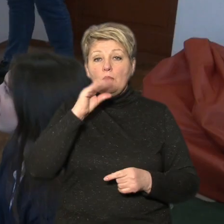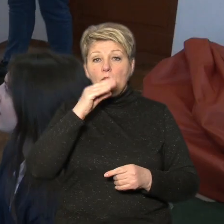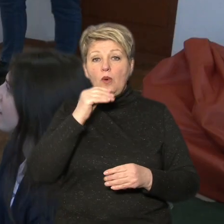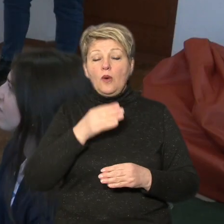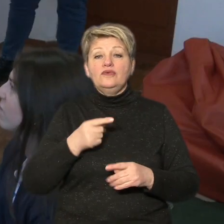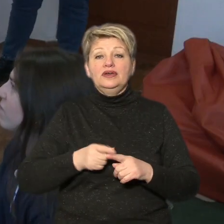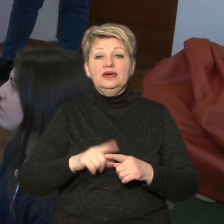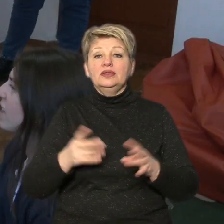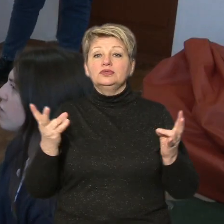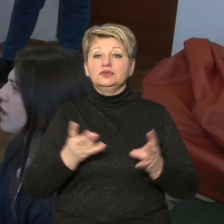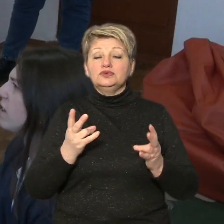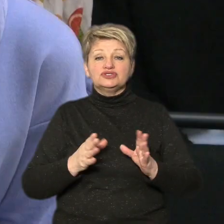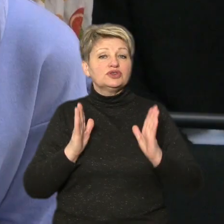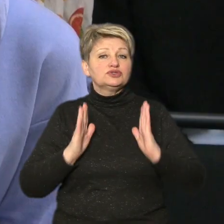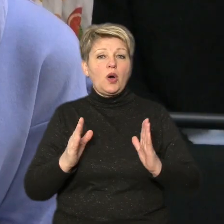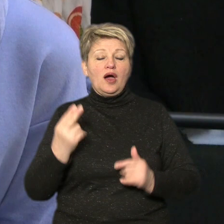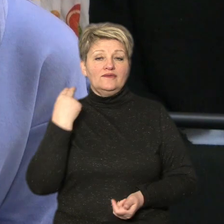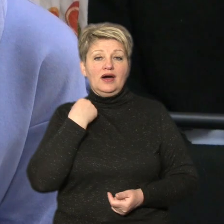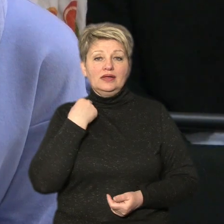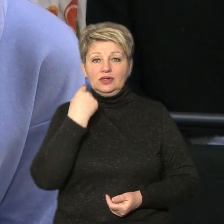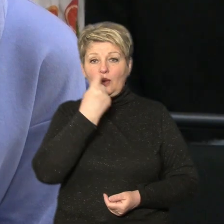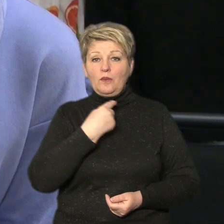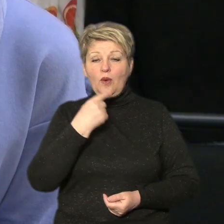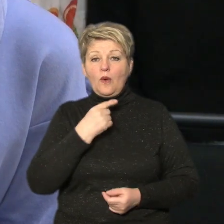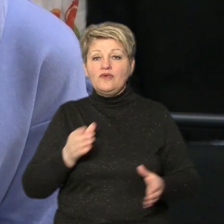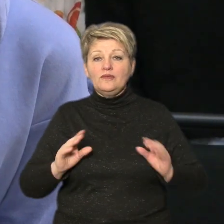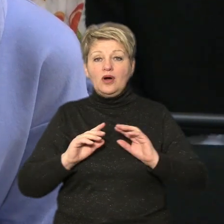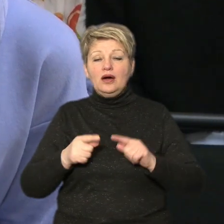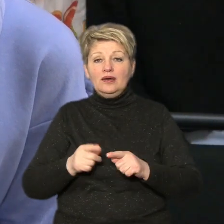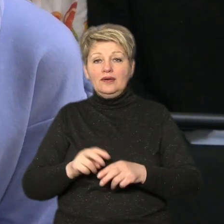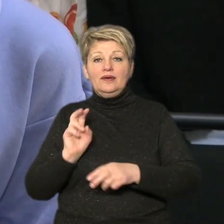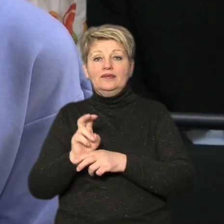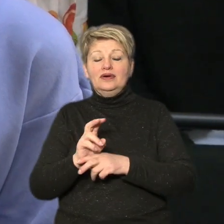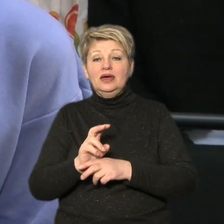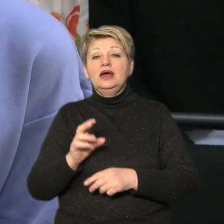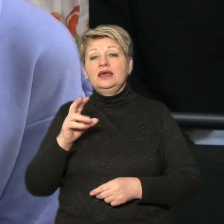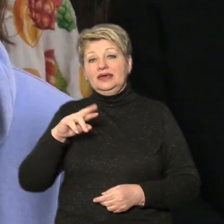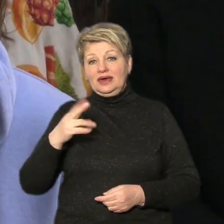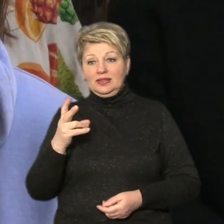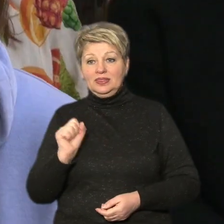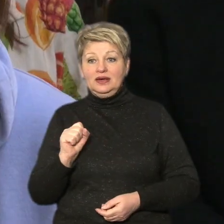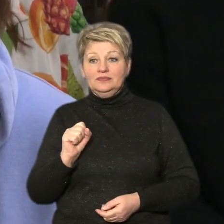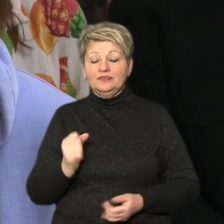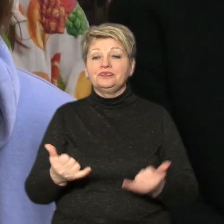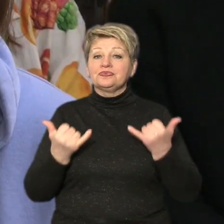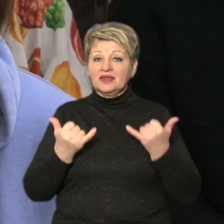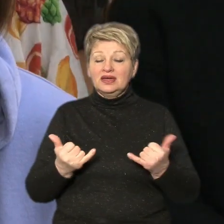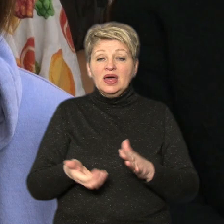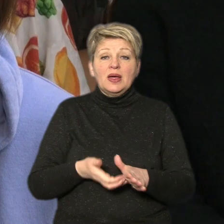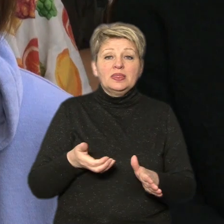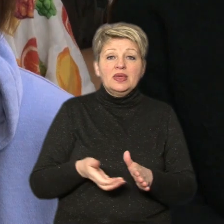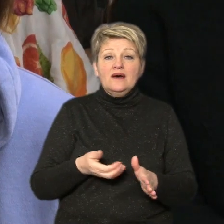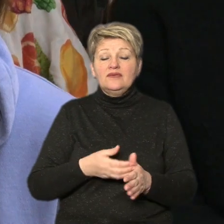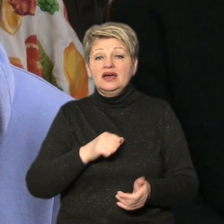перебуваючи в англомовному оточенні. Спробувати зробити саме це прийшла на курси Яна Ткаченко. Зараз не вистачає